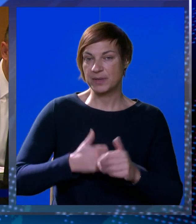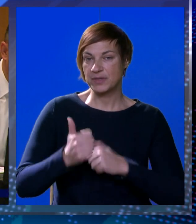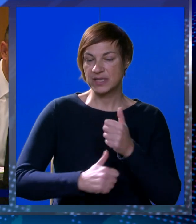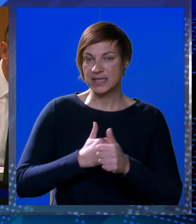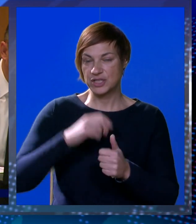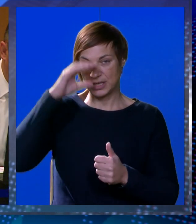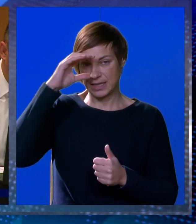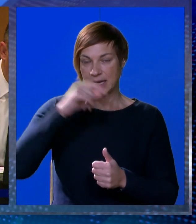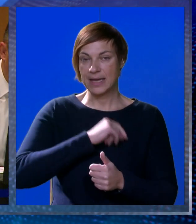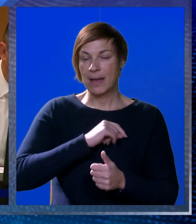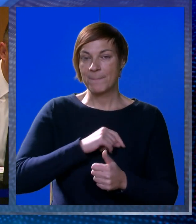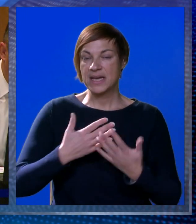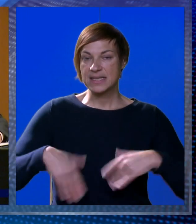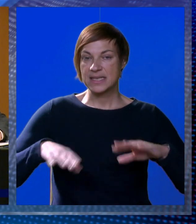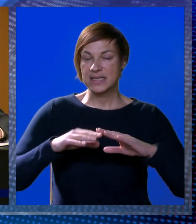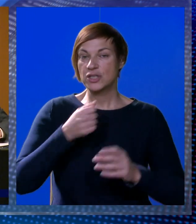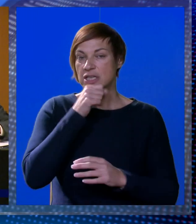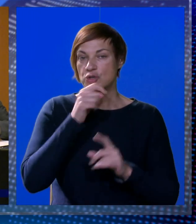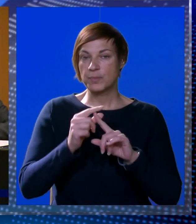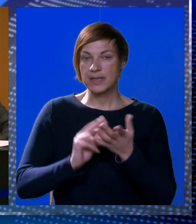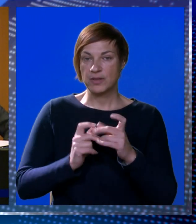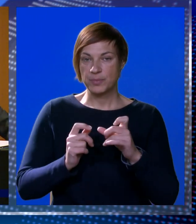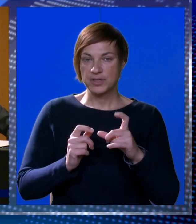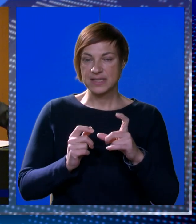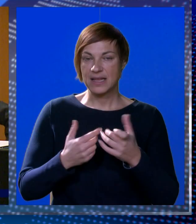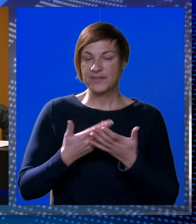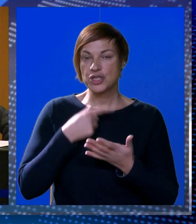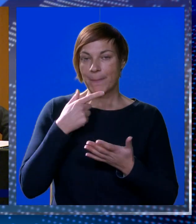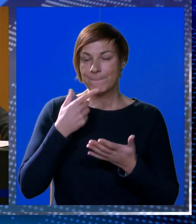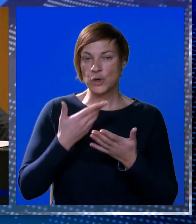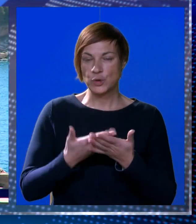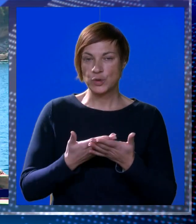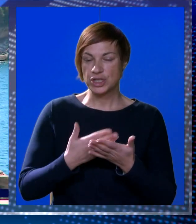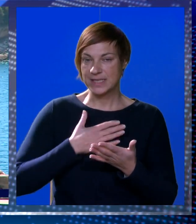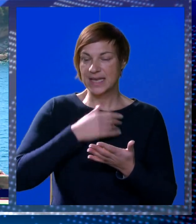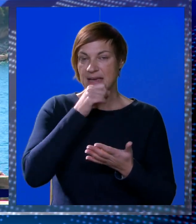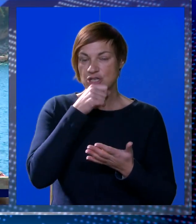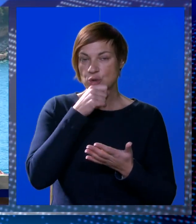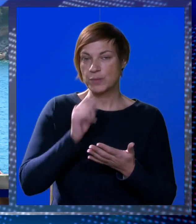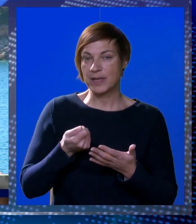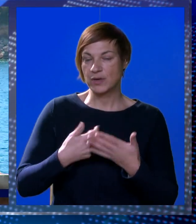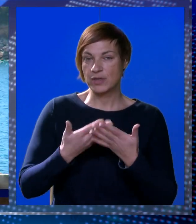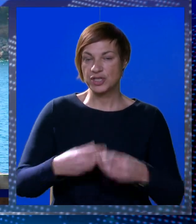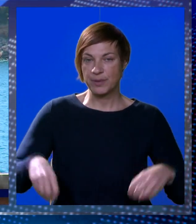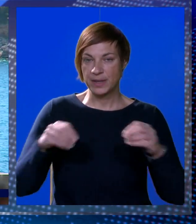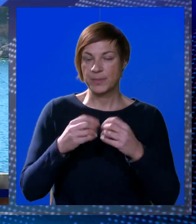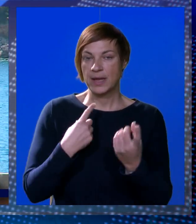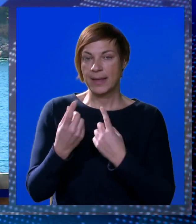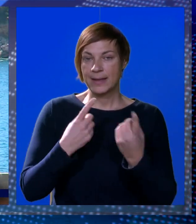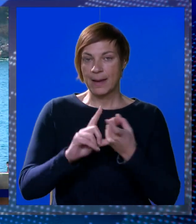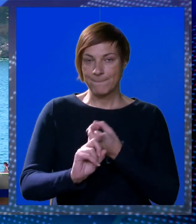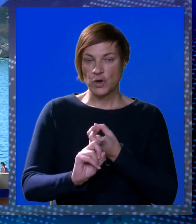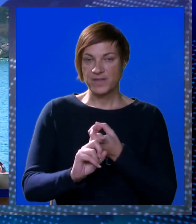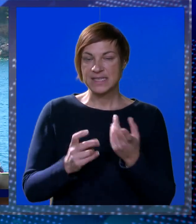optimizmom u sljedeću godinu gleda i predsjednik Skupštine, inače župa Nikola Dobroslavić, poručuje kako će za našu županju ključni biti projekti